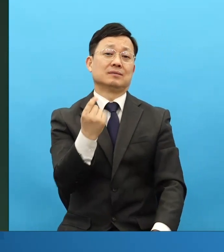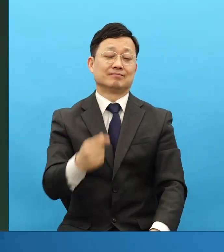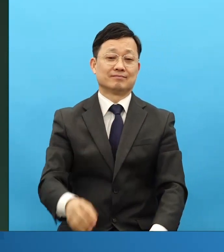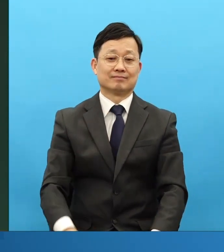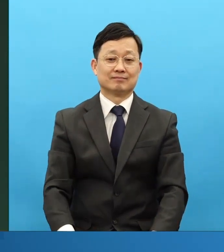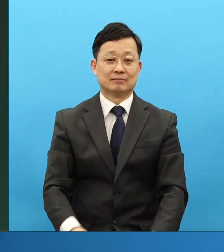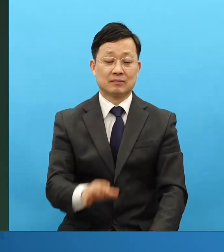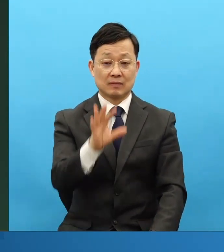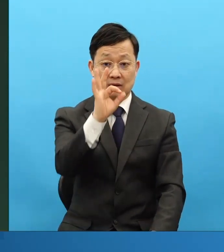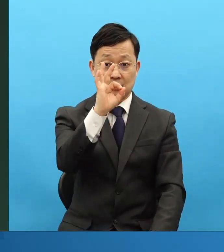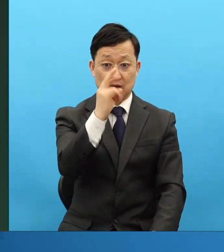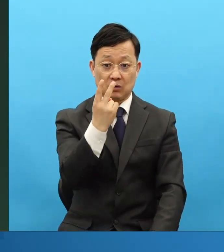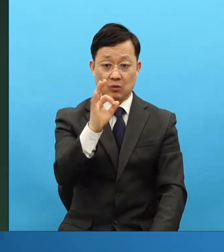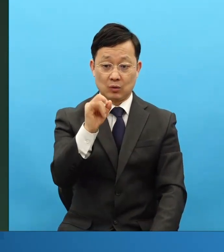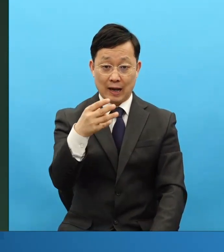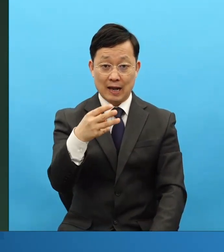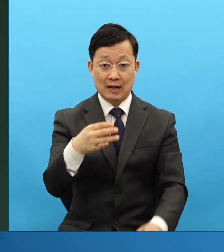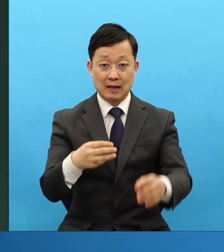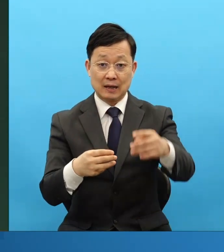요혈서 2장 28절입니다.